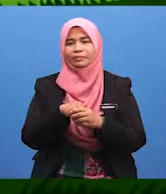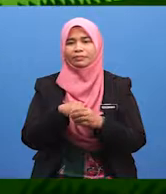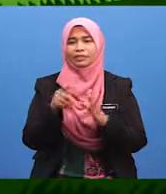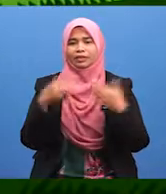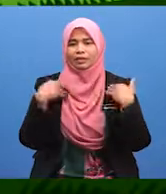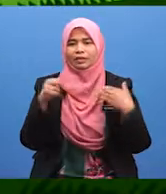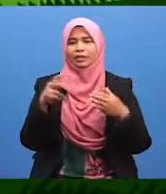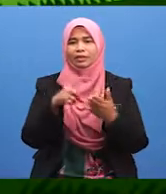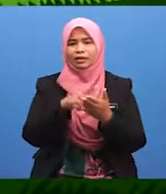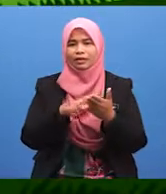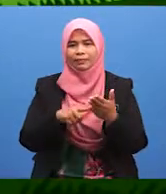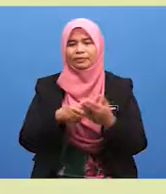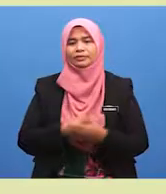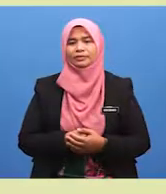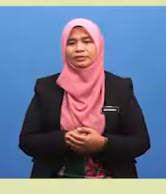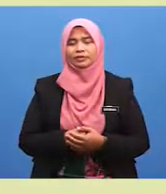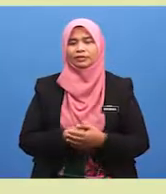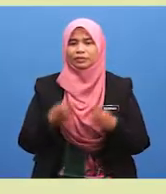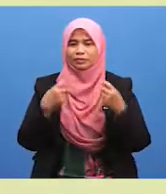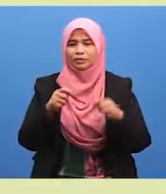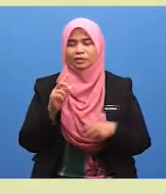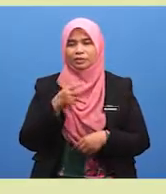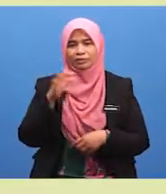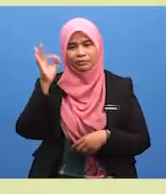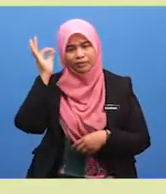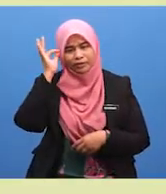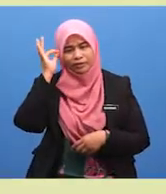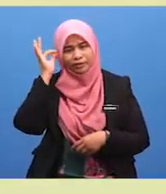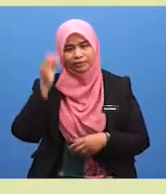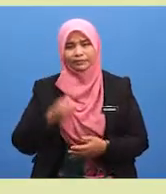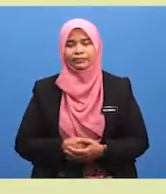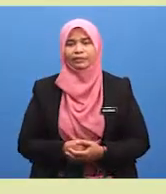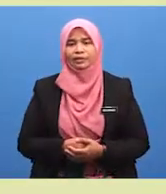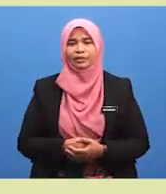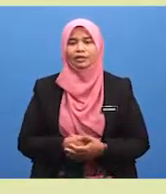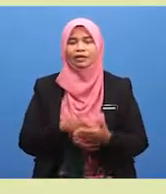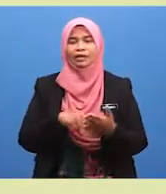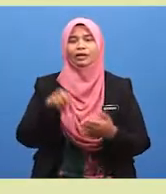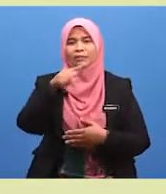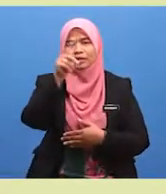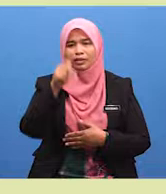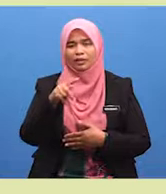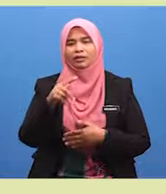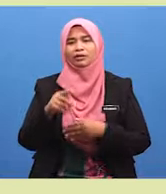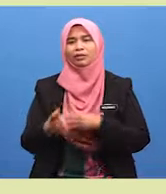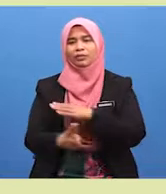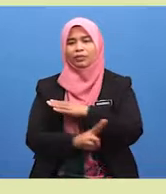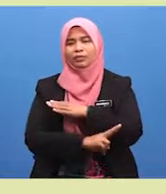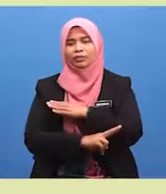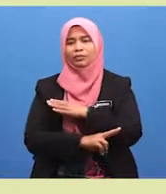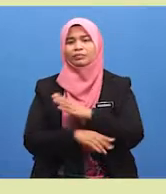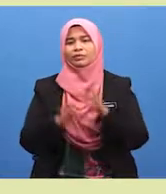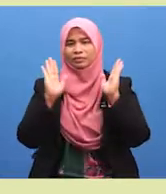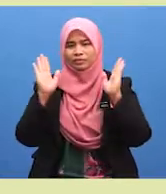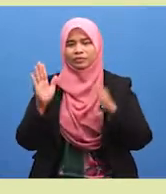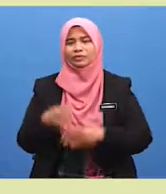keadaan apa sekalipun. Cuba kita fikirkan sejenak. Apakah itu